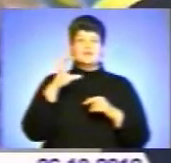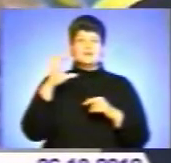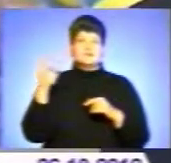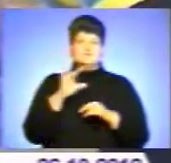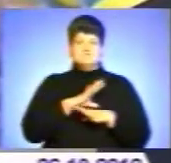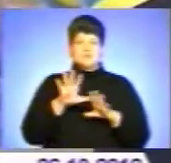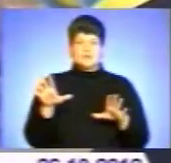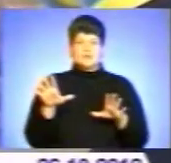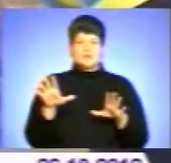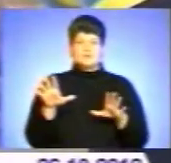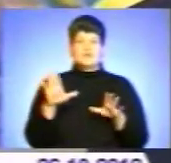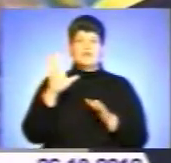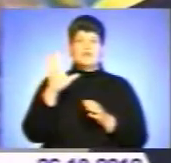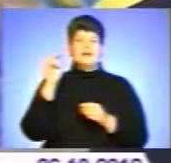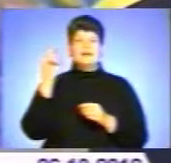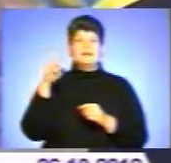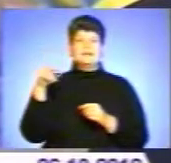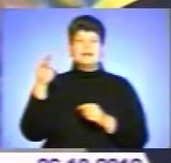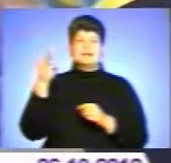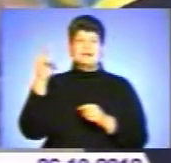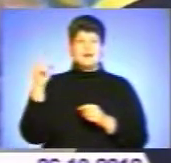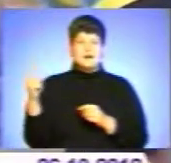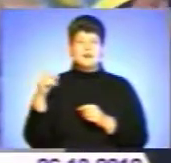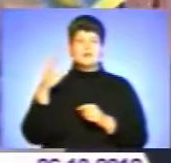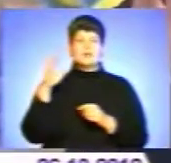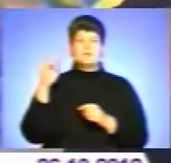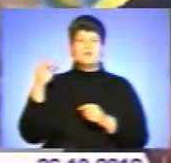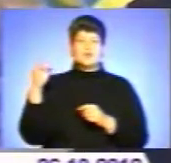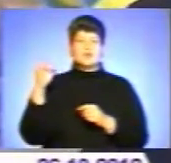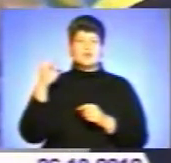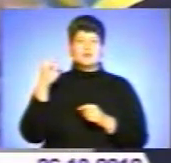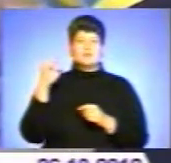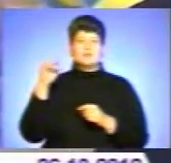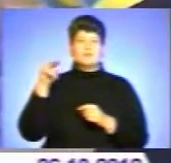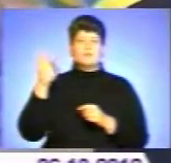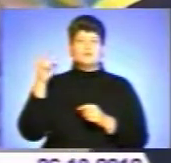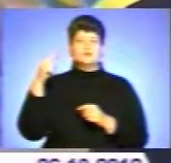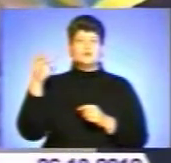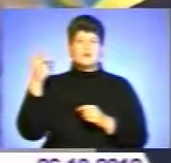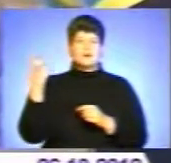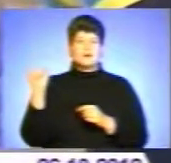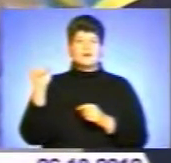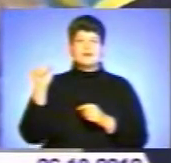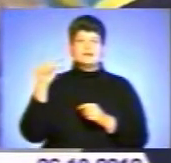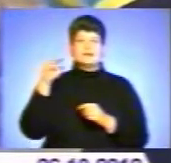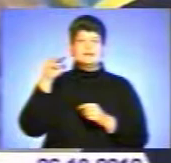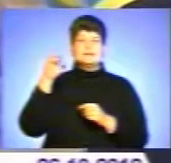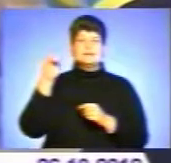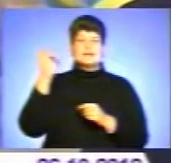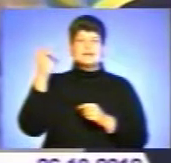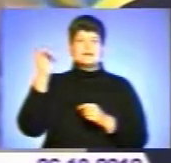На станцію метро ВДНХ, вот сейчас іпподром, а дальше оно пойдет на теренки. І вот сейчас